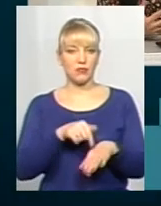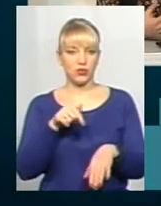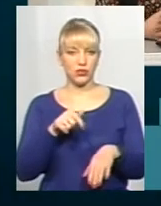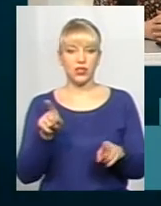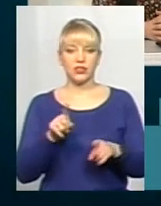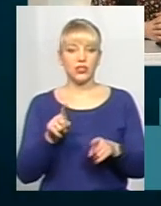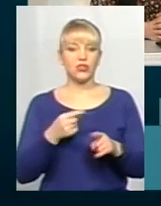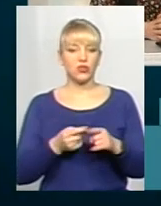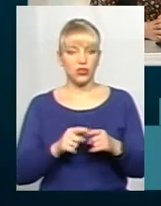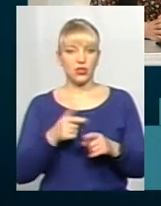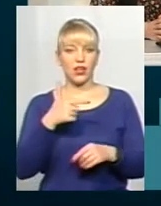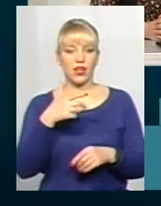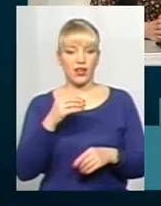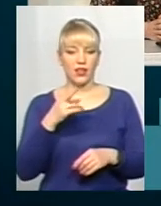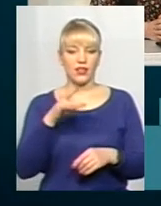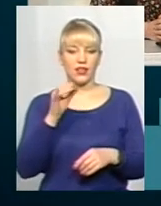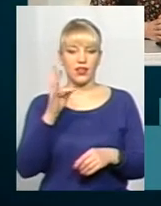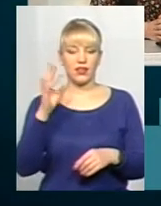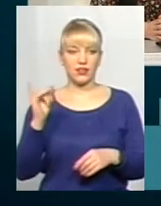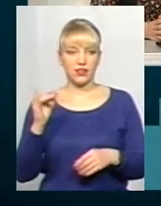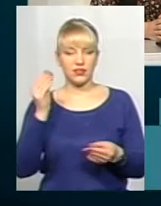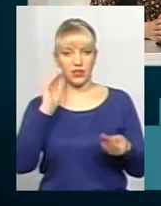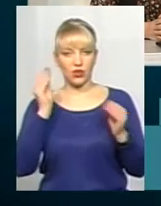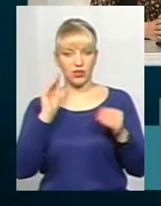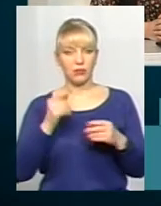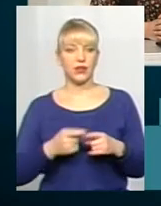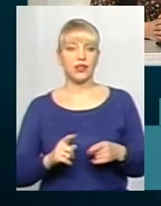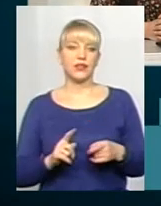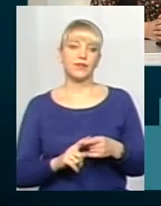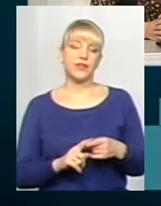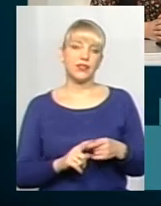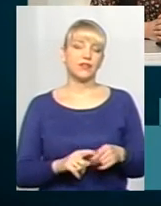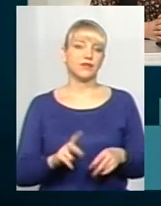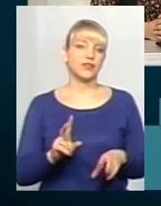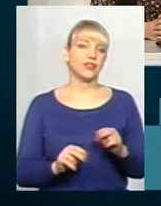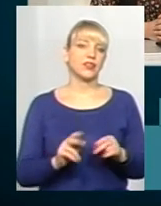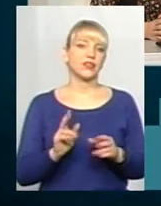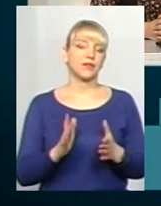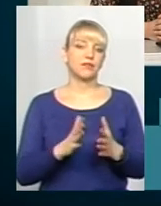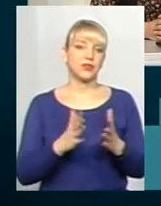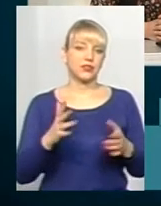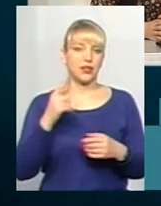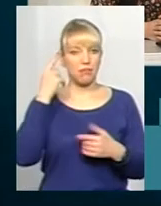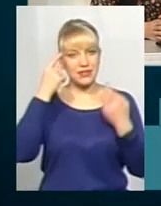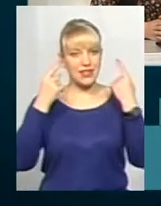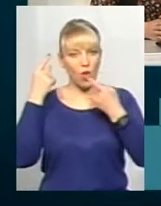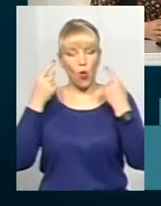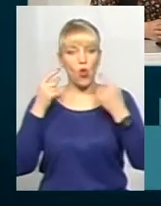теж гендерні стереотипи? Це і гендерні стереотипи, і тут діє, напевне, найперше психологія.